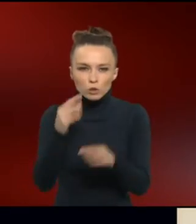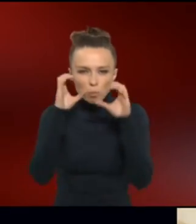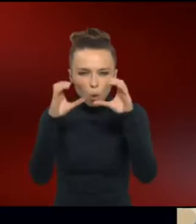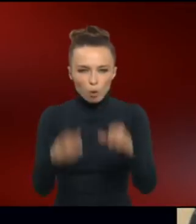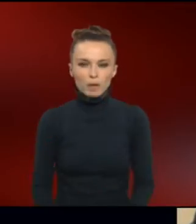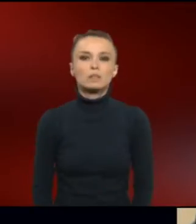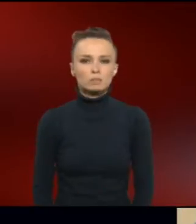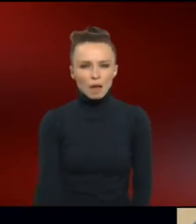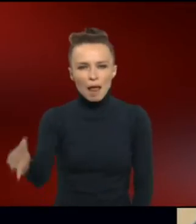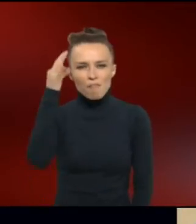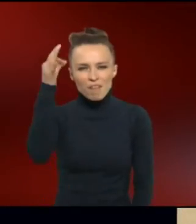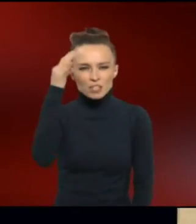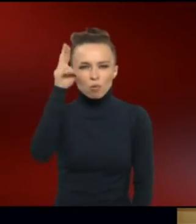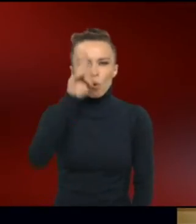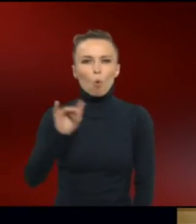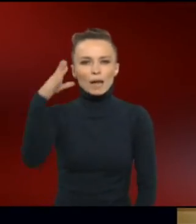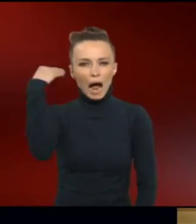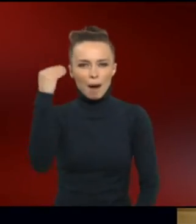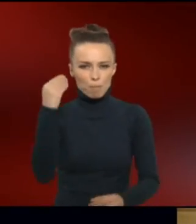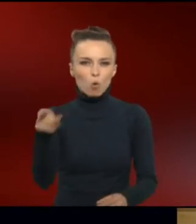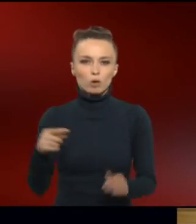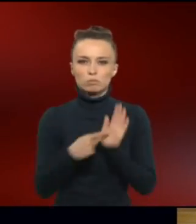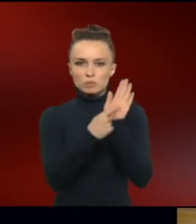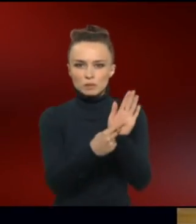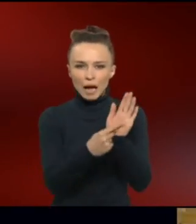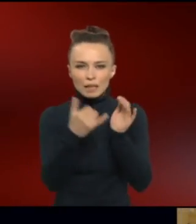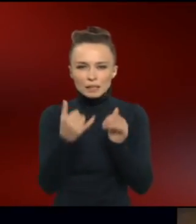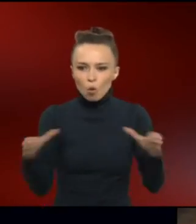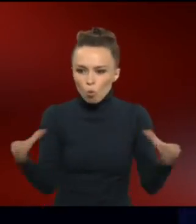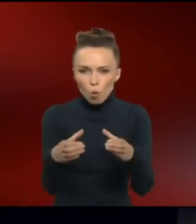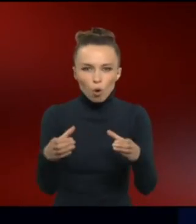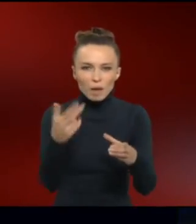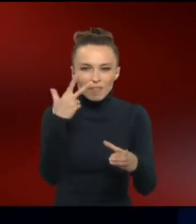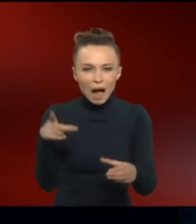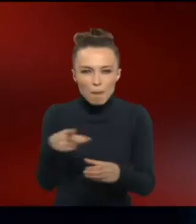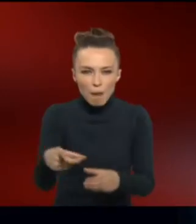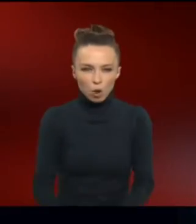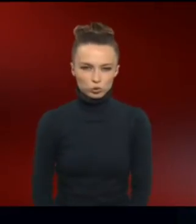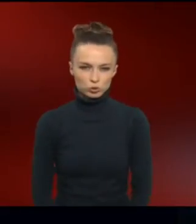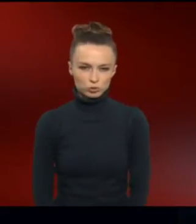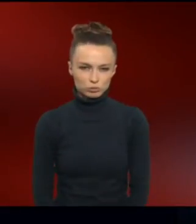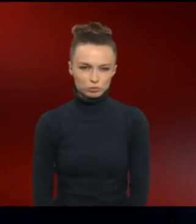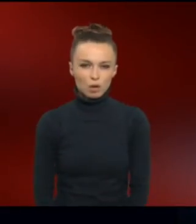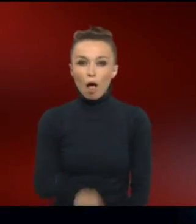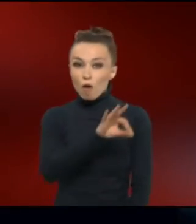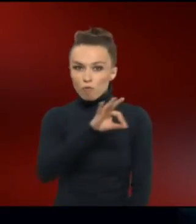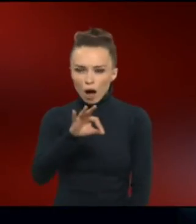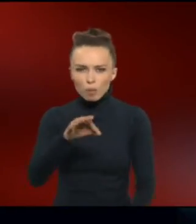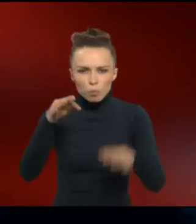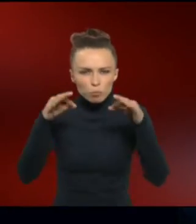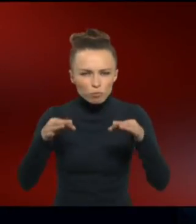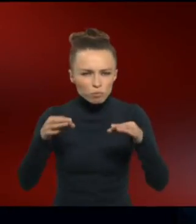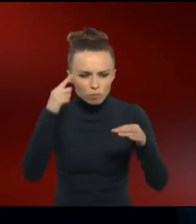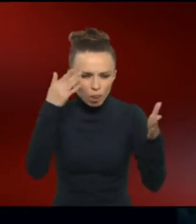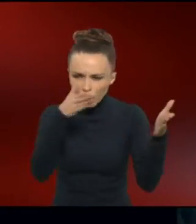Wir sind bei Wissenschaftlern der Uni Hamburg. Sie zeigen Fabian jetzt eine Gruppe von drei Mäusen. Fabian wirkt plötzlich